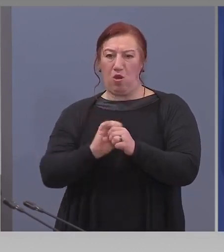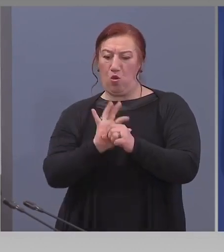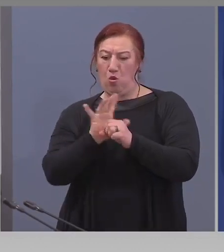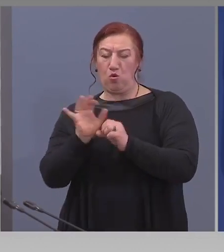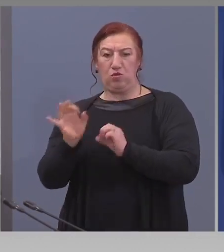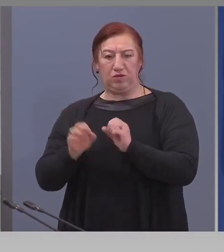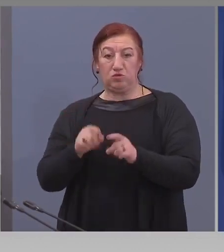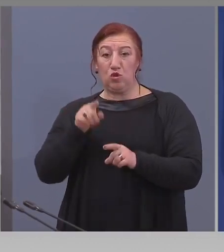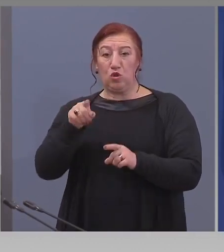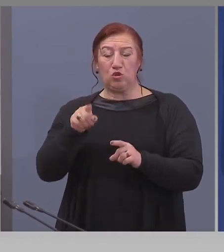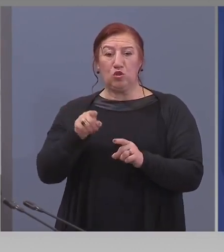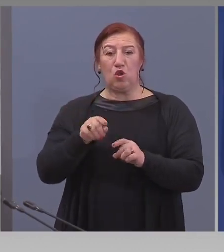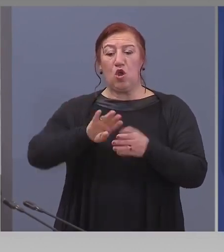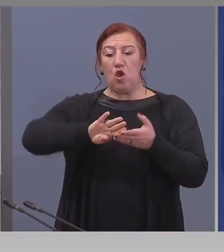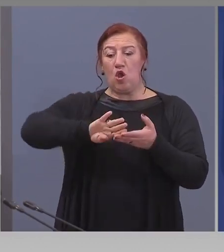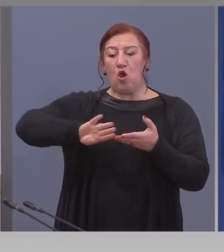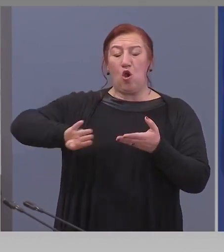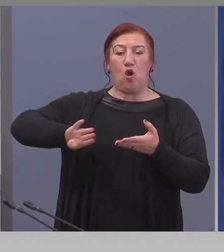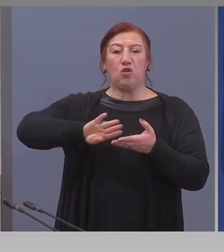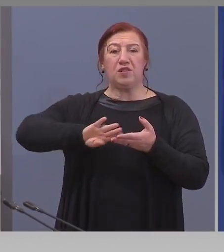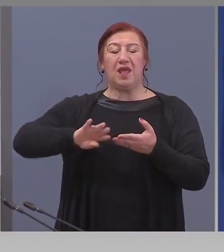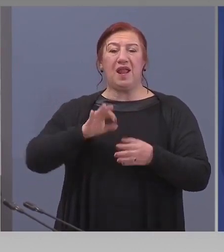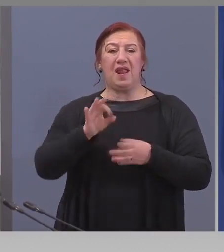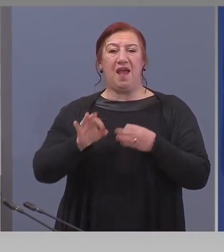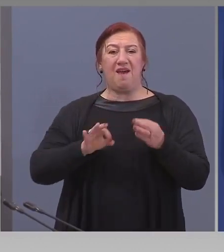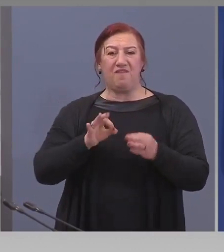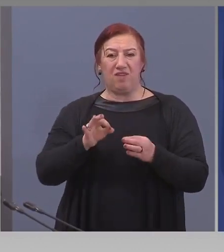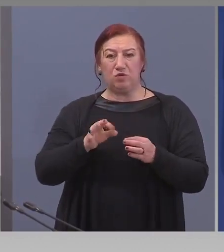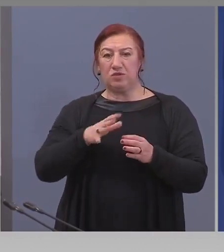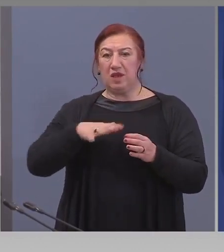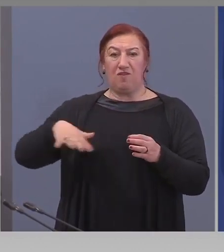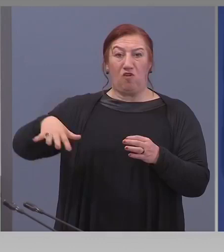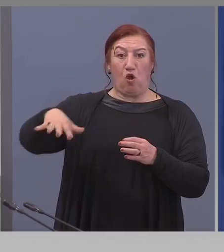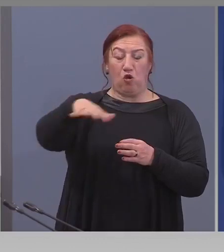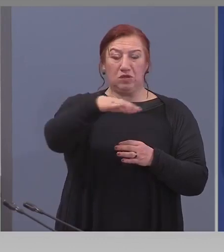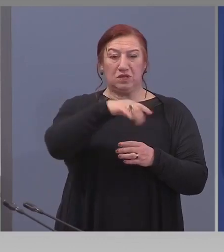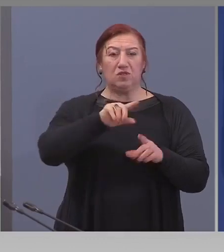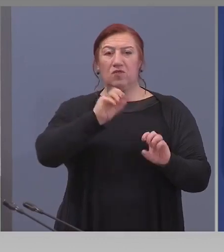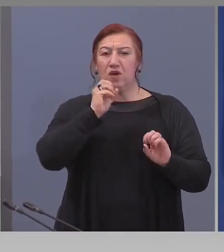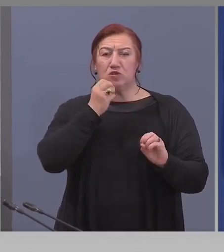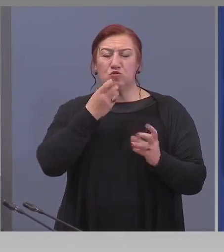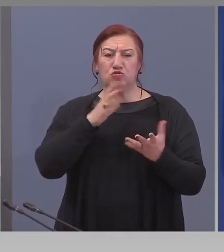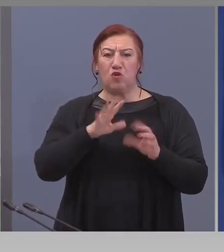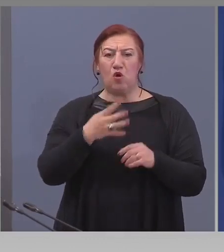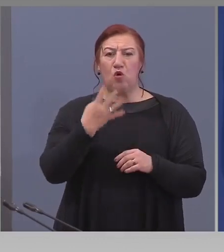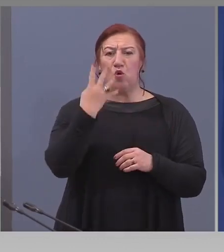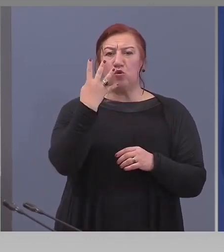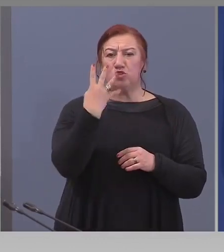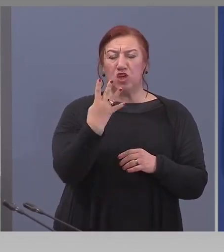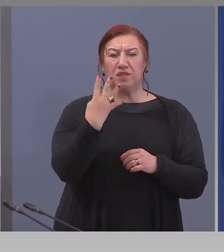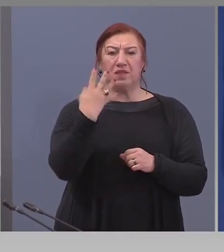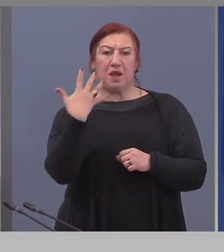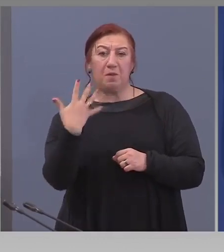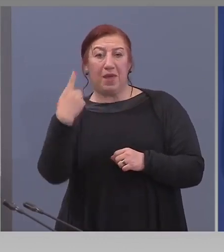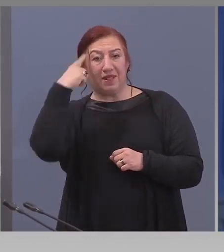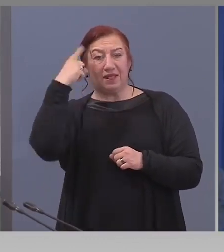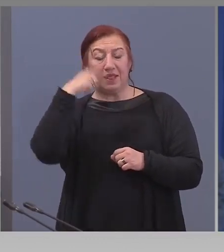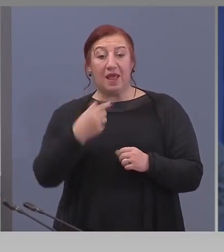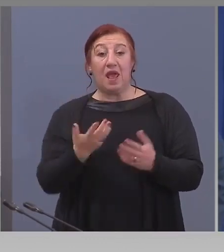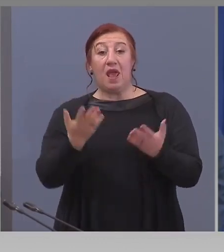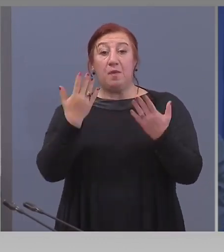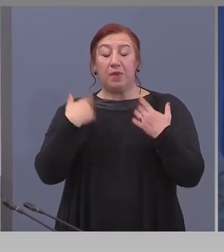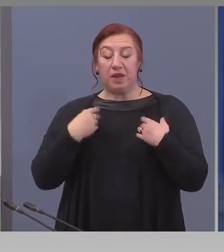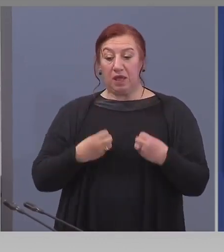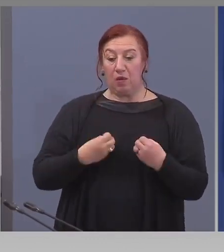отделя вируса в околната среда. Като това се случва някъде около 4-5 дни преди да се проявят клиничните